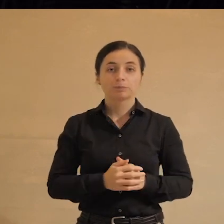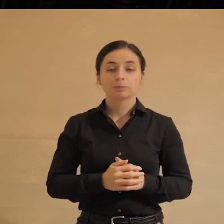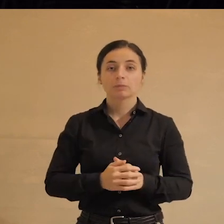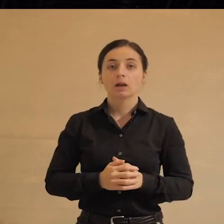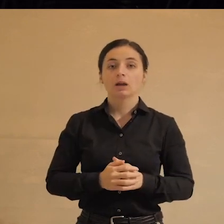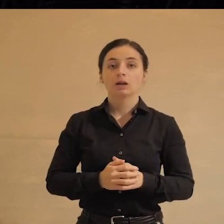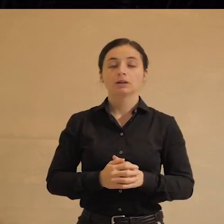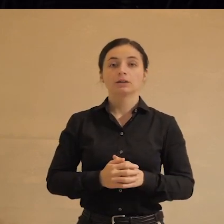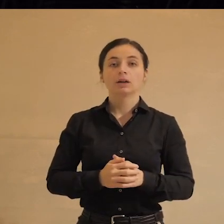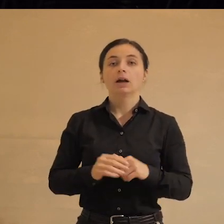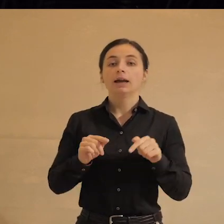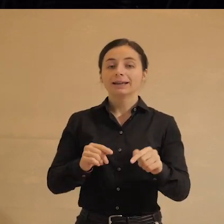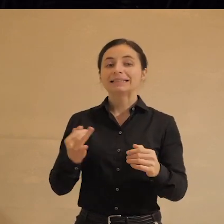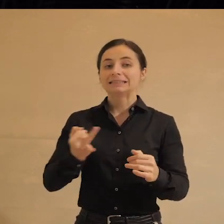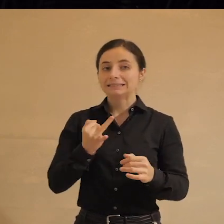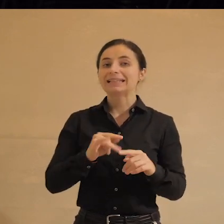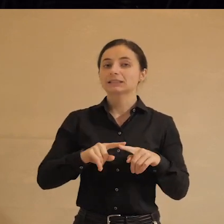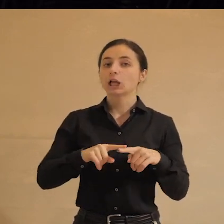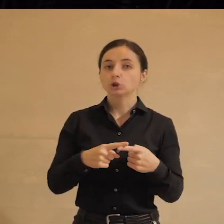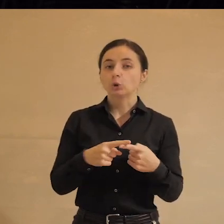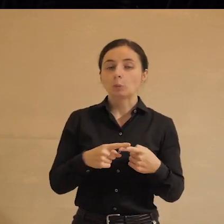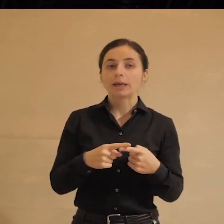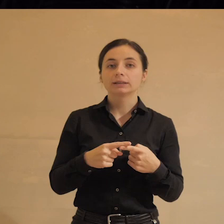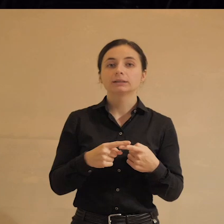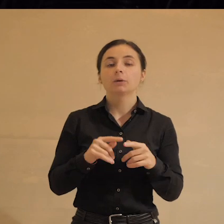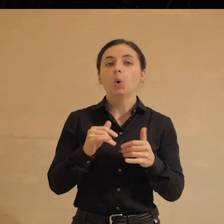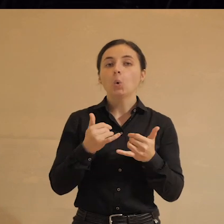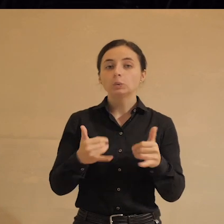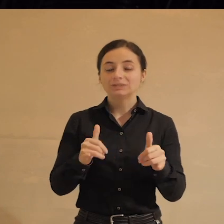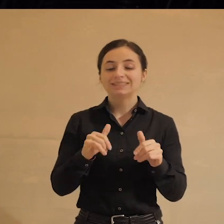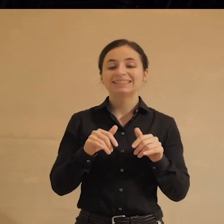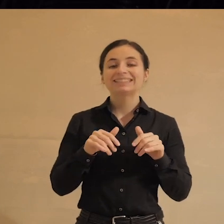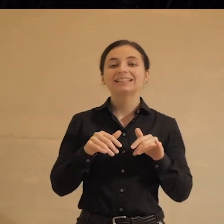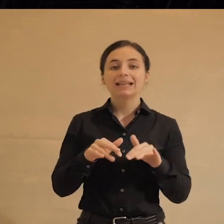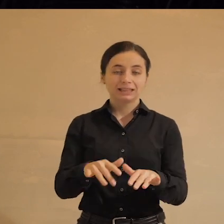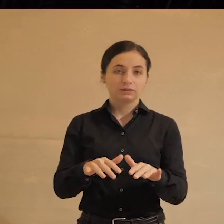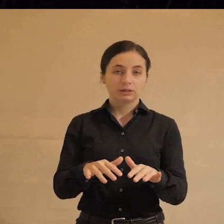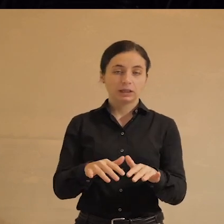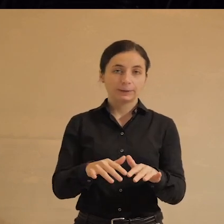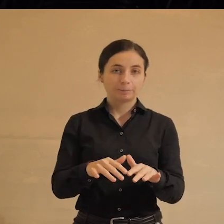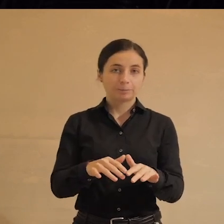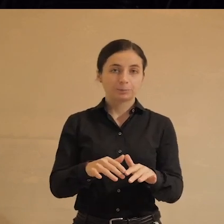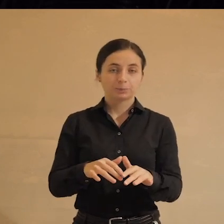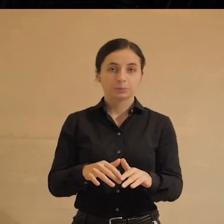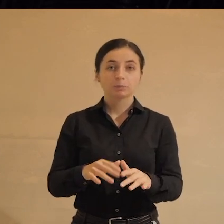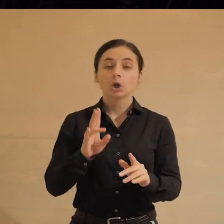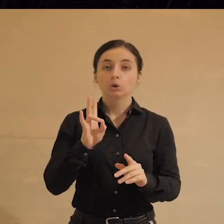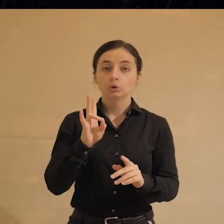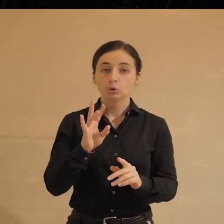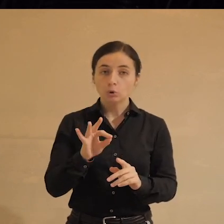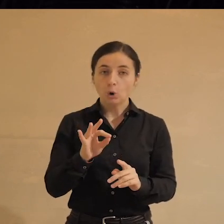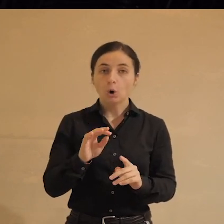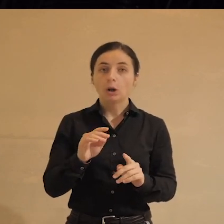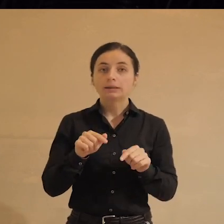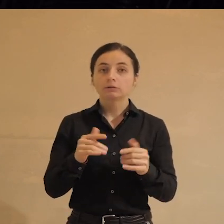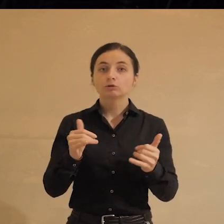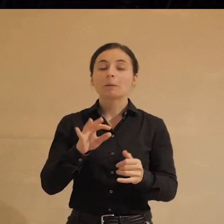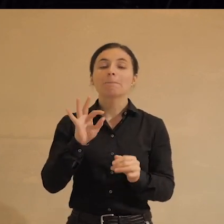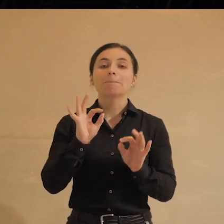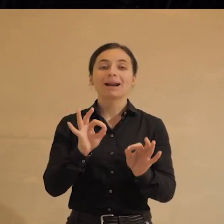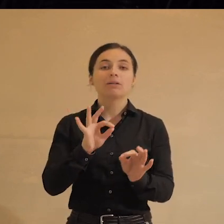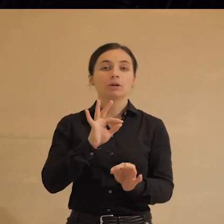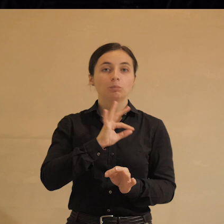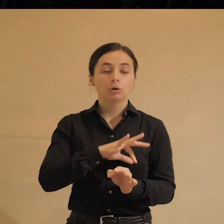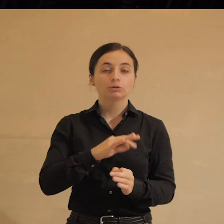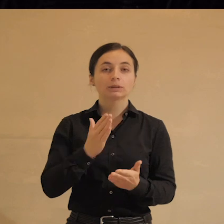Это интересный инструмент. Действительно удивительно действенный, но для того, чтобы правильно им пользоваться,